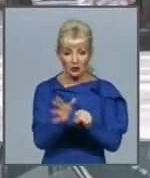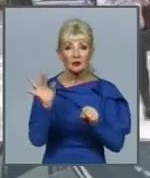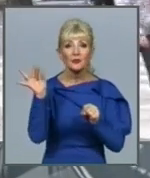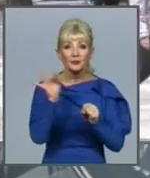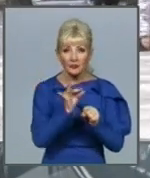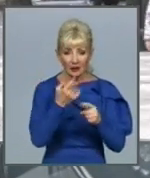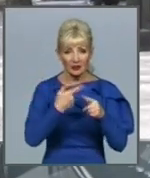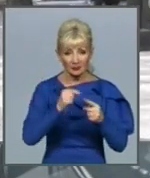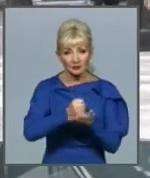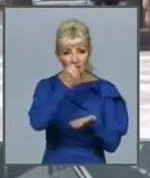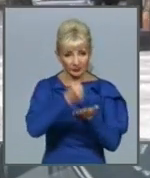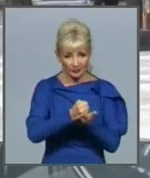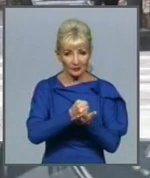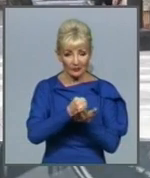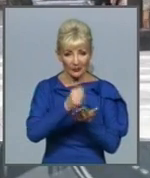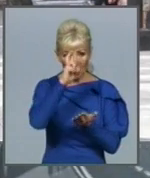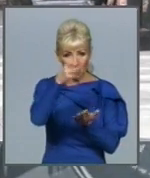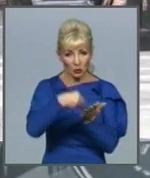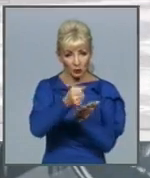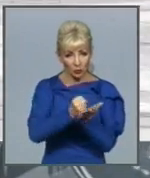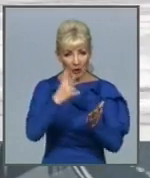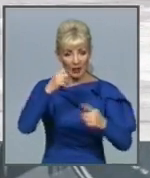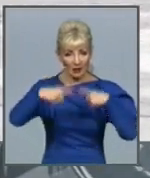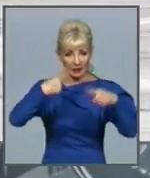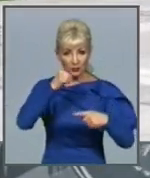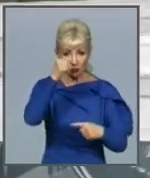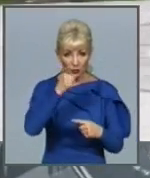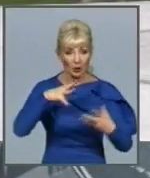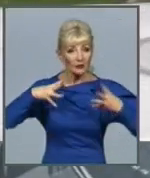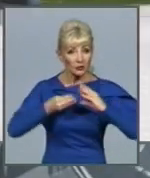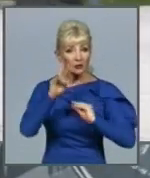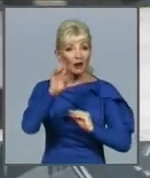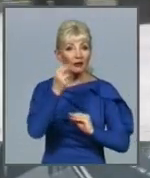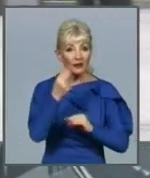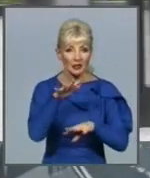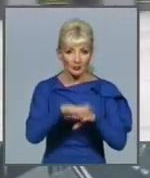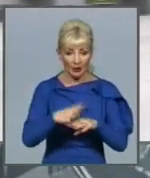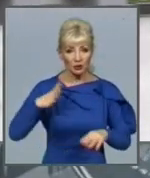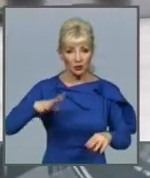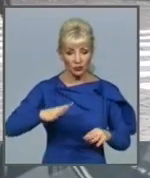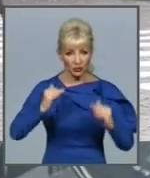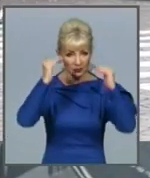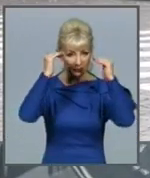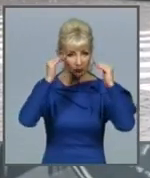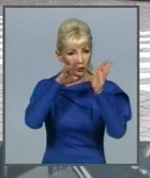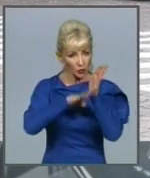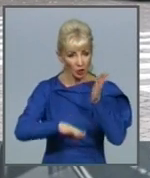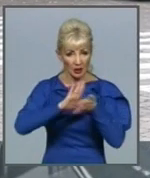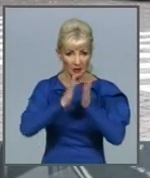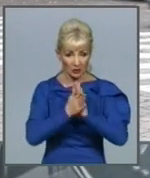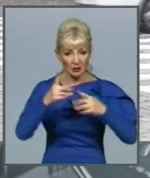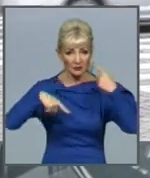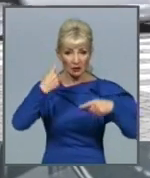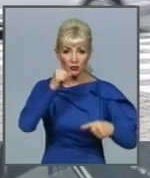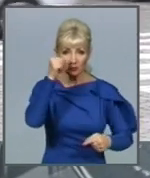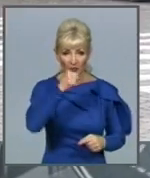бюджету на наступний рік. В результаті Нацбанк очікує погіршення ситуації з платіжним балансом уже в наступному році. Офіційний